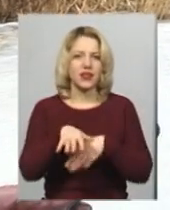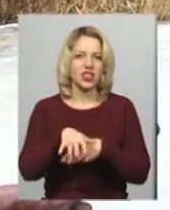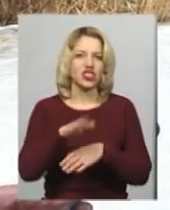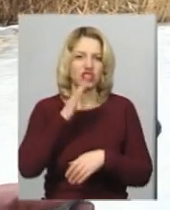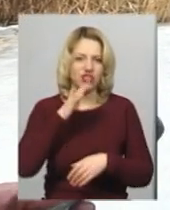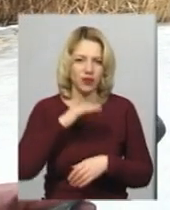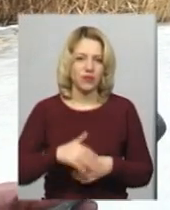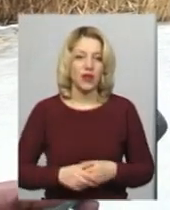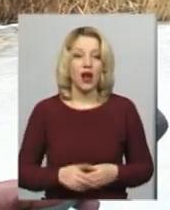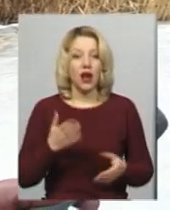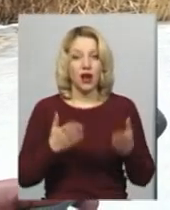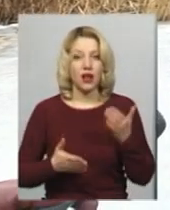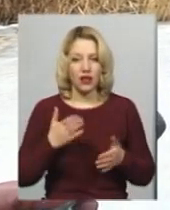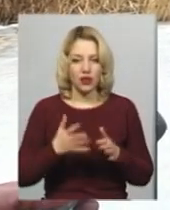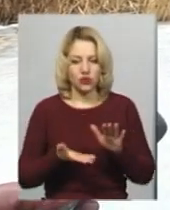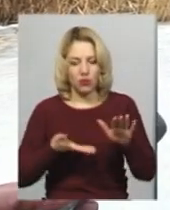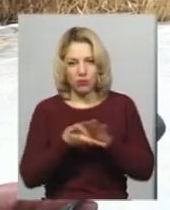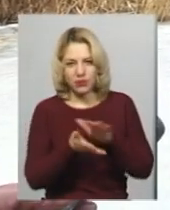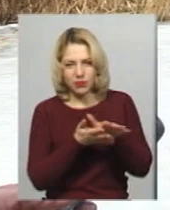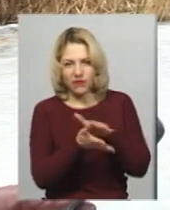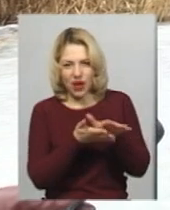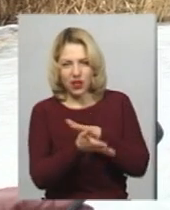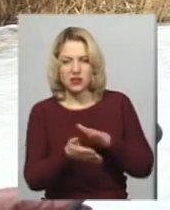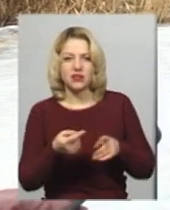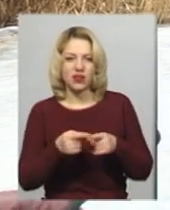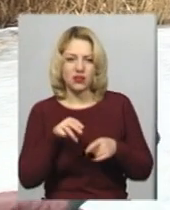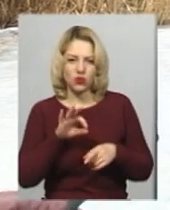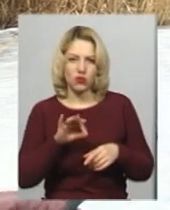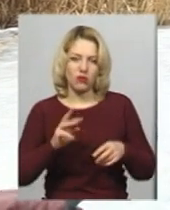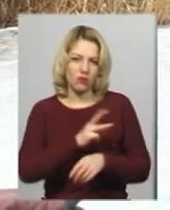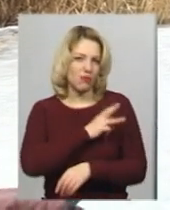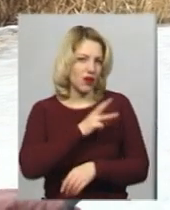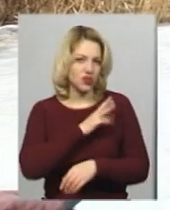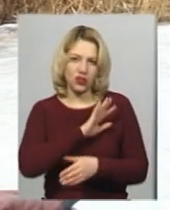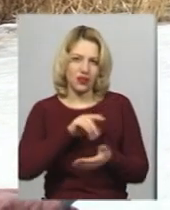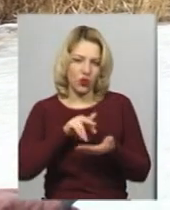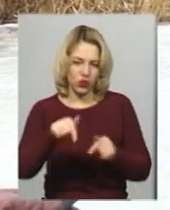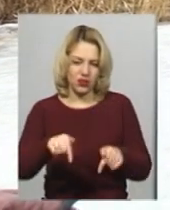Якщо підмивається льот, є течія, туди бажано не ходити.